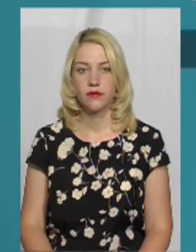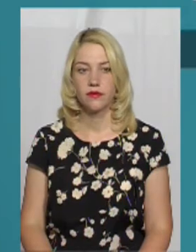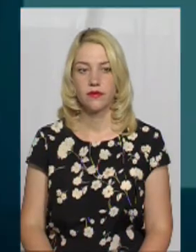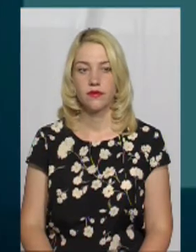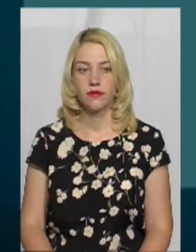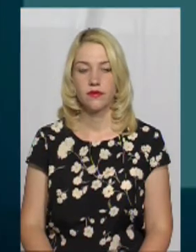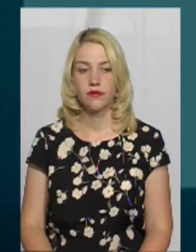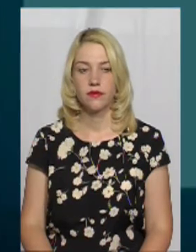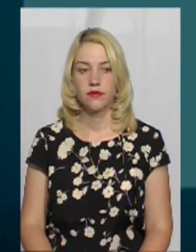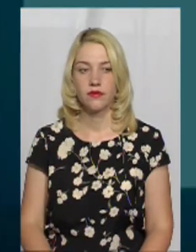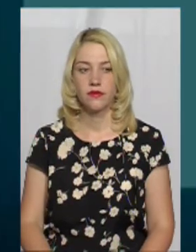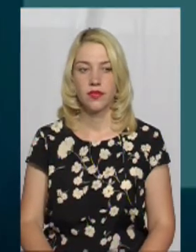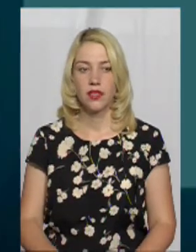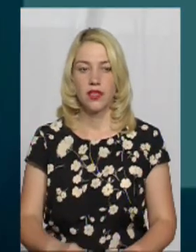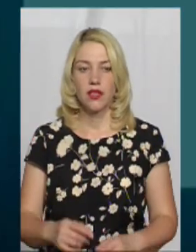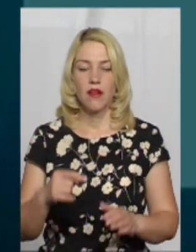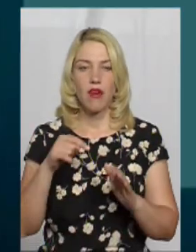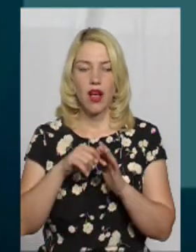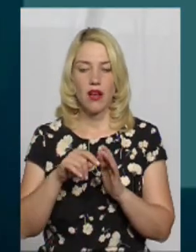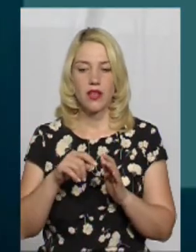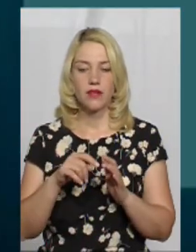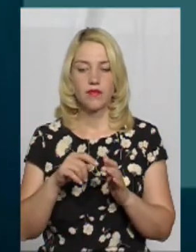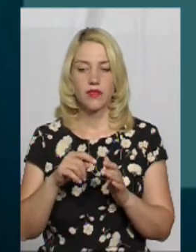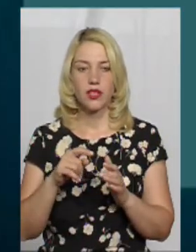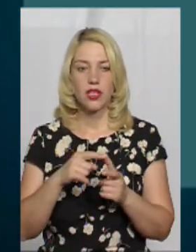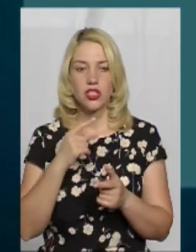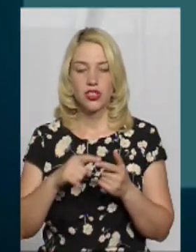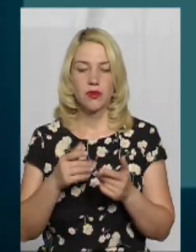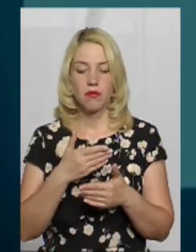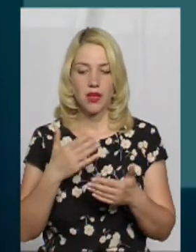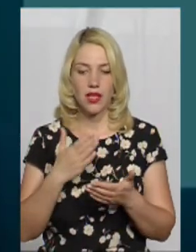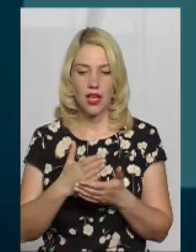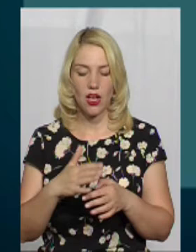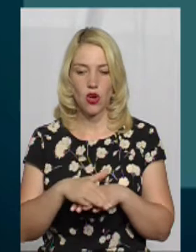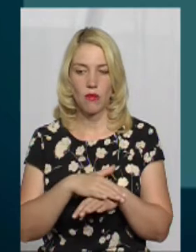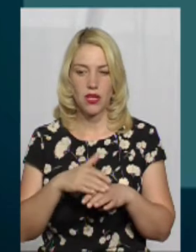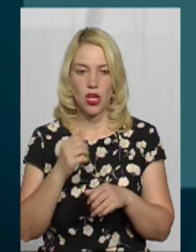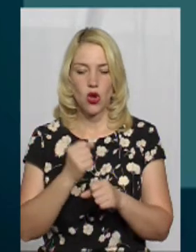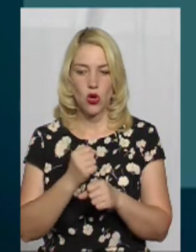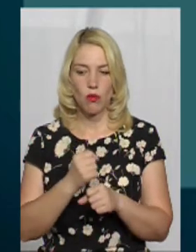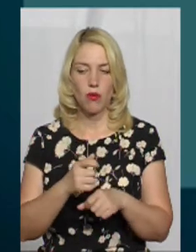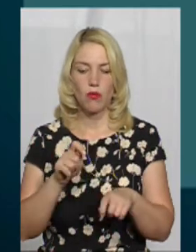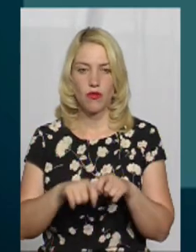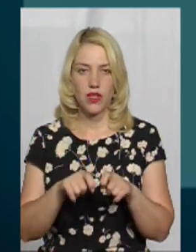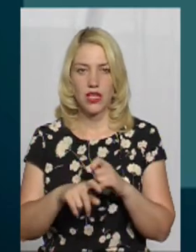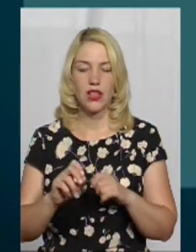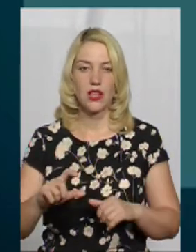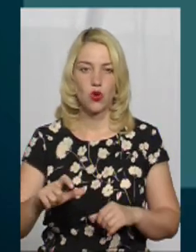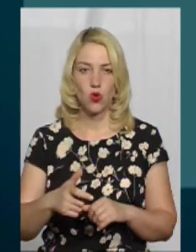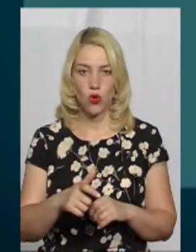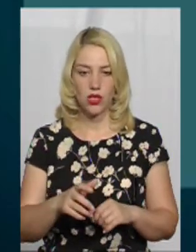На рахунок того, чи ми, як громадськість, робимо перевірки на дорогах,